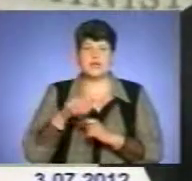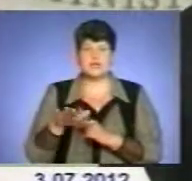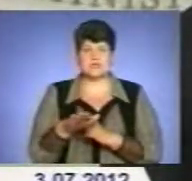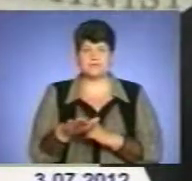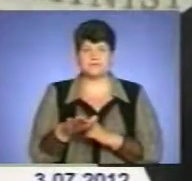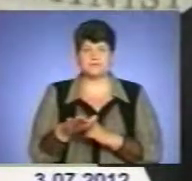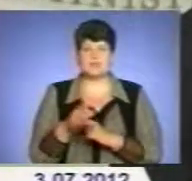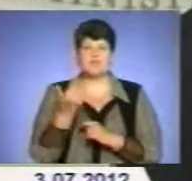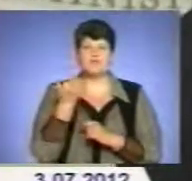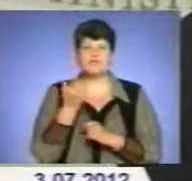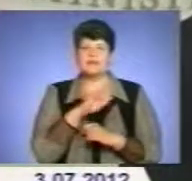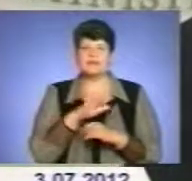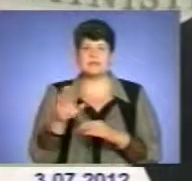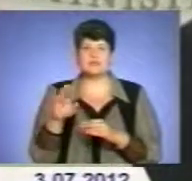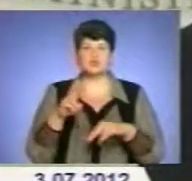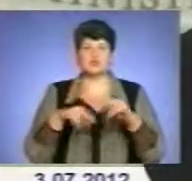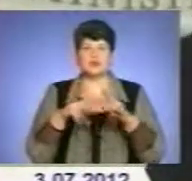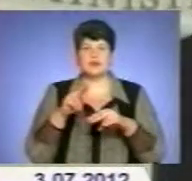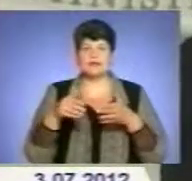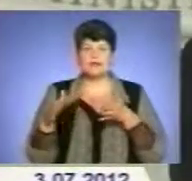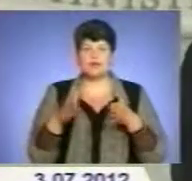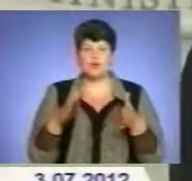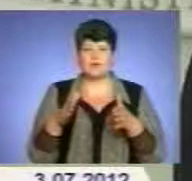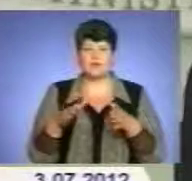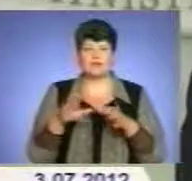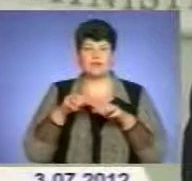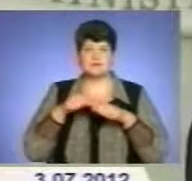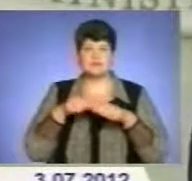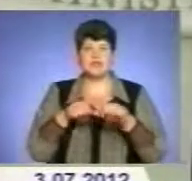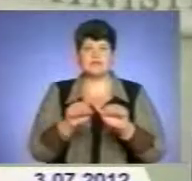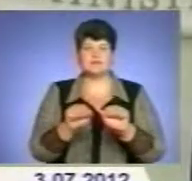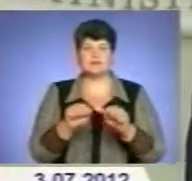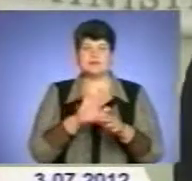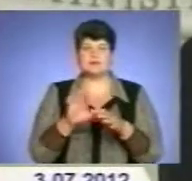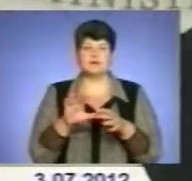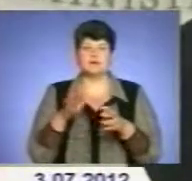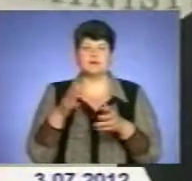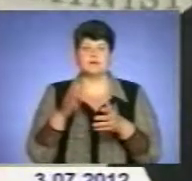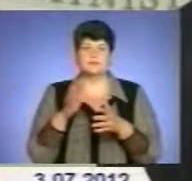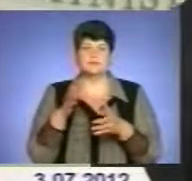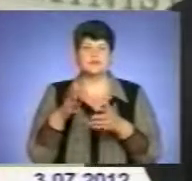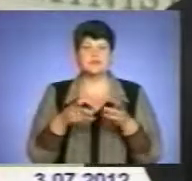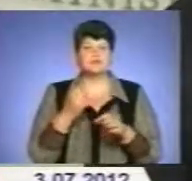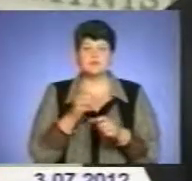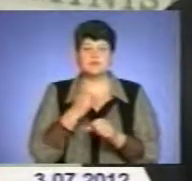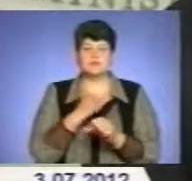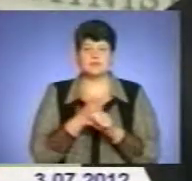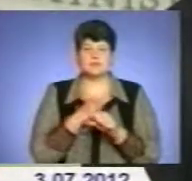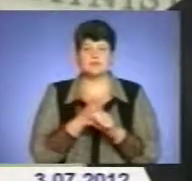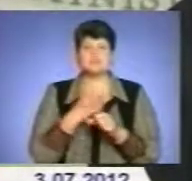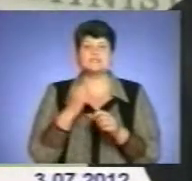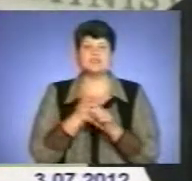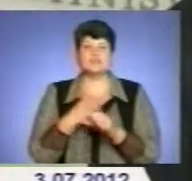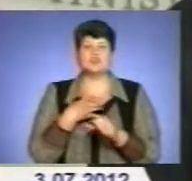Ви не будували дороги, асфальт не вкладували, бетон не місили, але ви робили дуже важливе